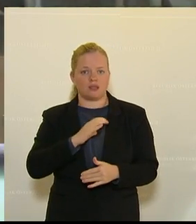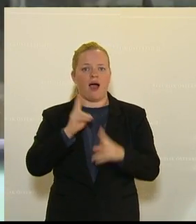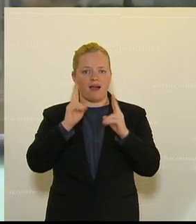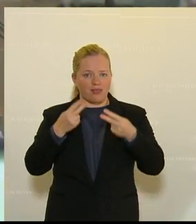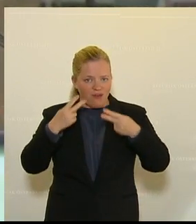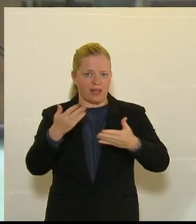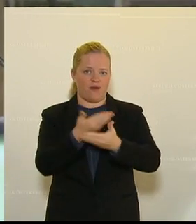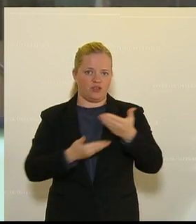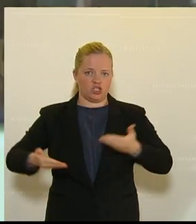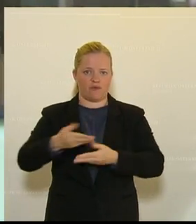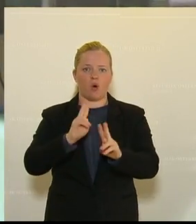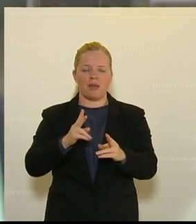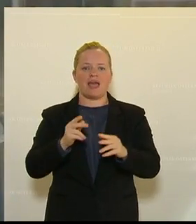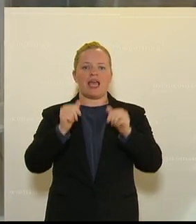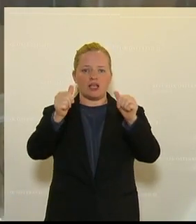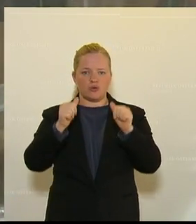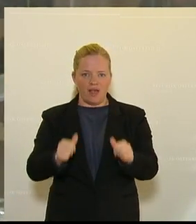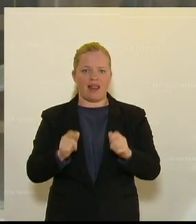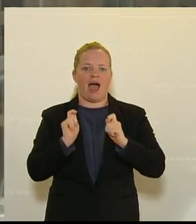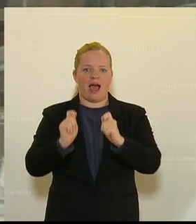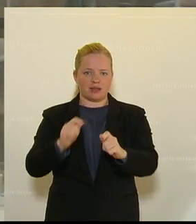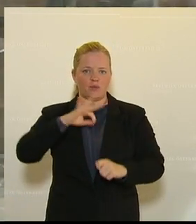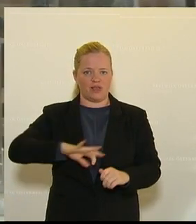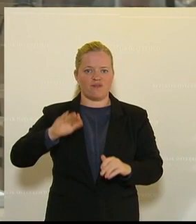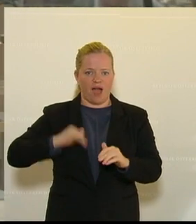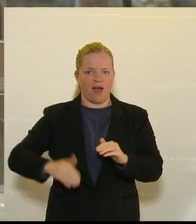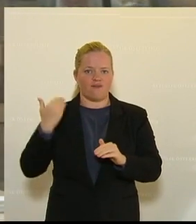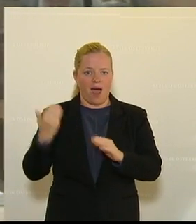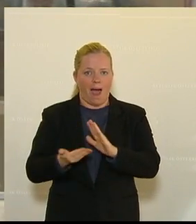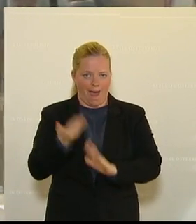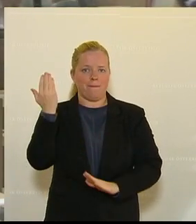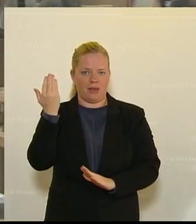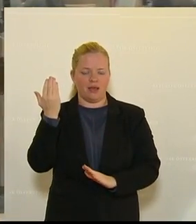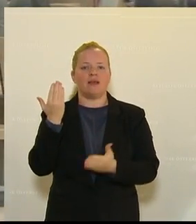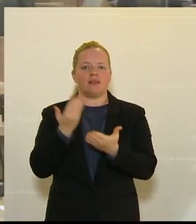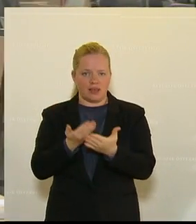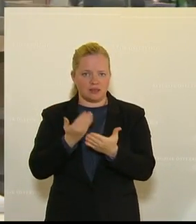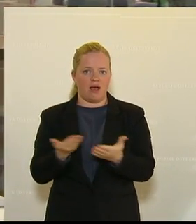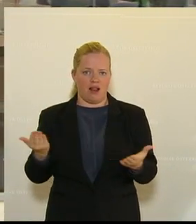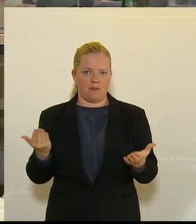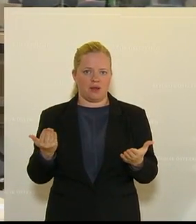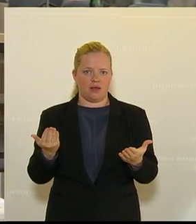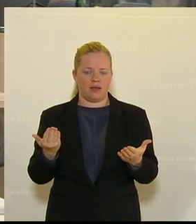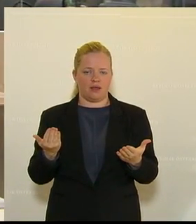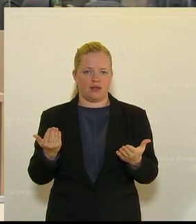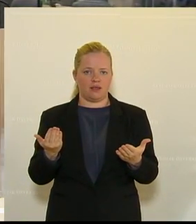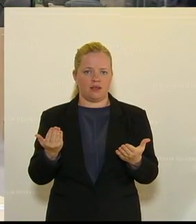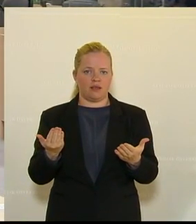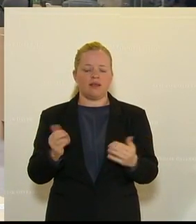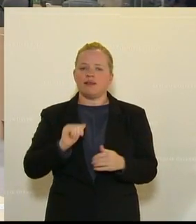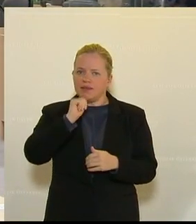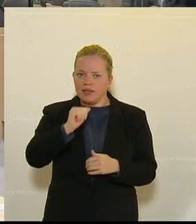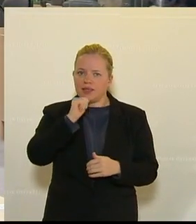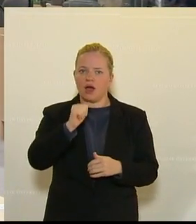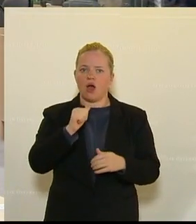wirtschaften, weil diese Insolvenzantragspflicht aufgehoben wurde und deswegen eben nicht den